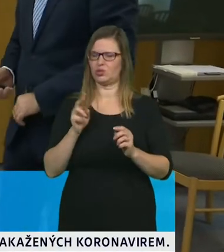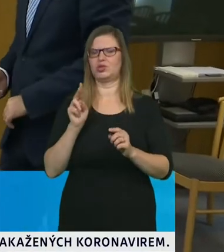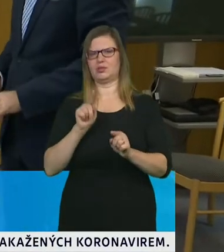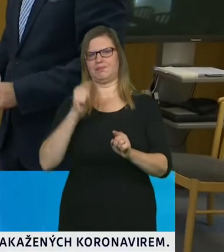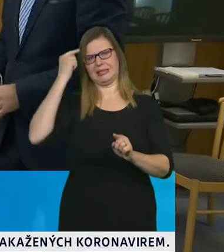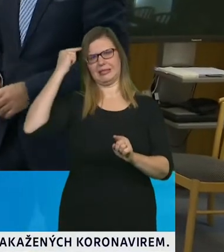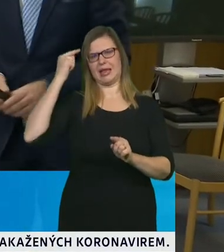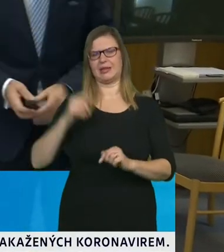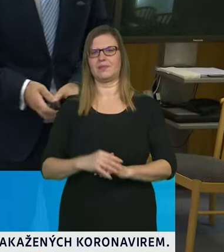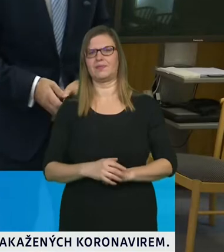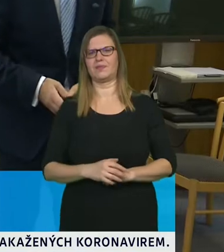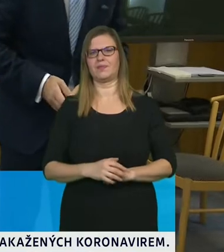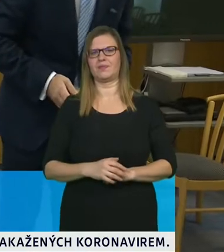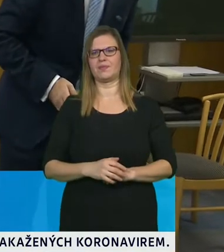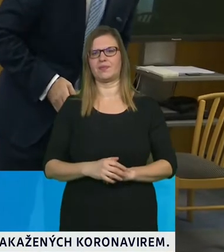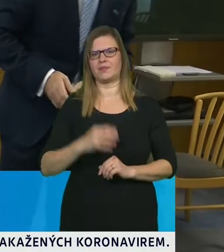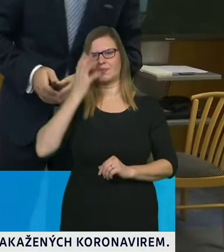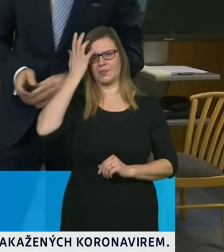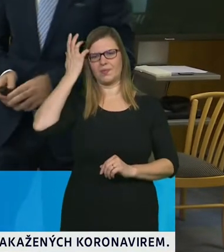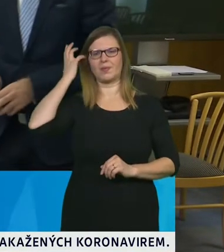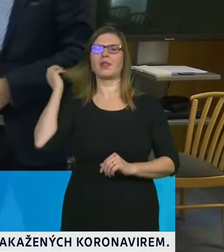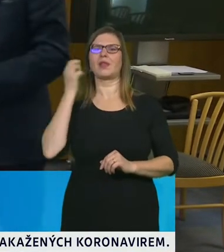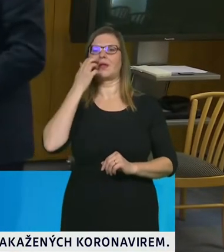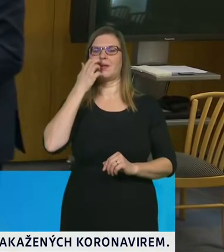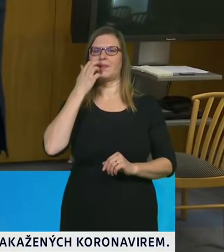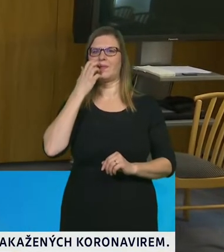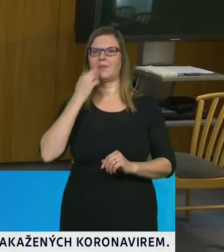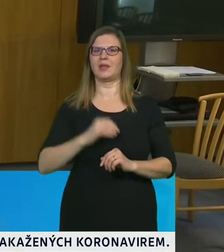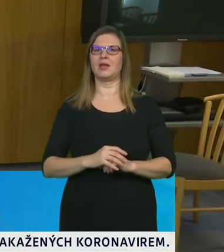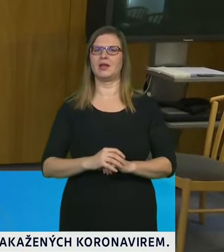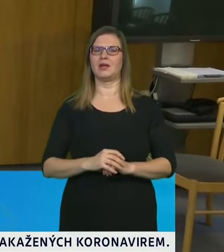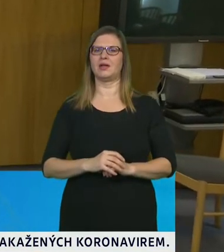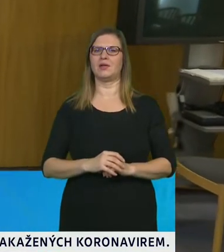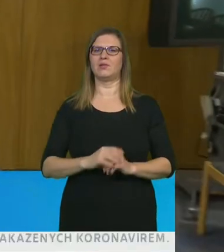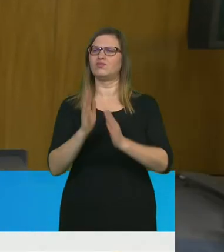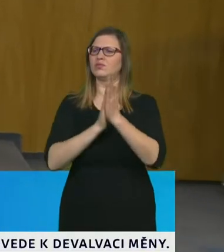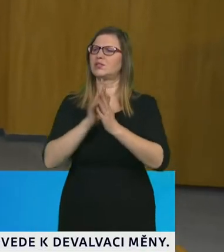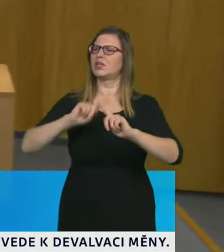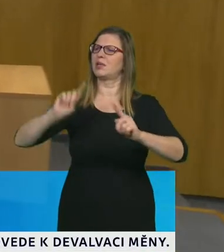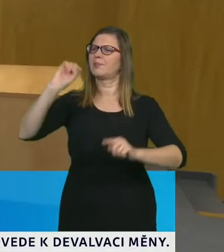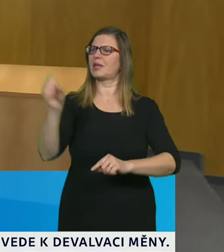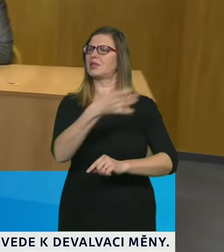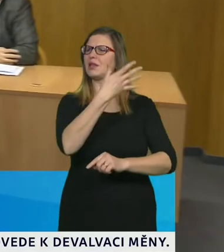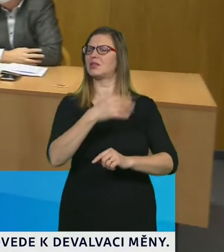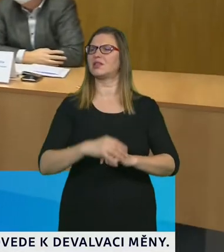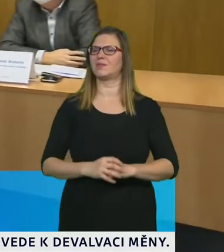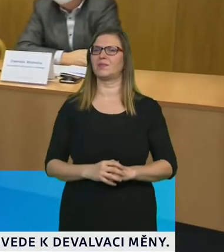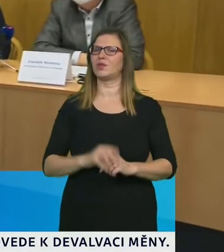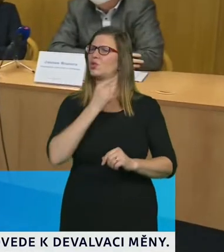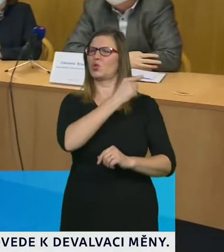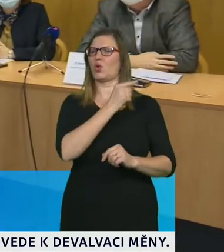To není ta prezentace, kterou bych tam teď chtěl říct. Já bych poprosil o prezentaci